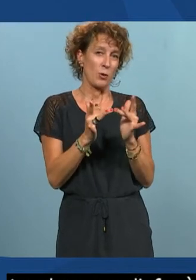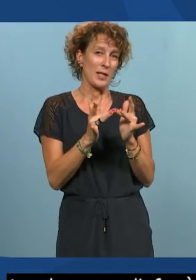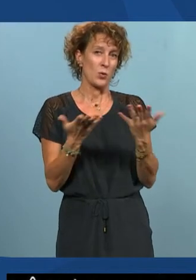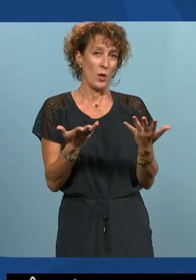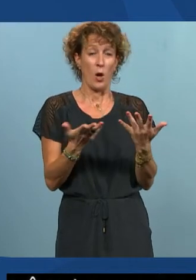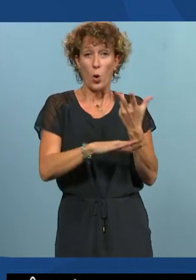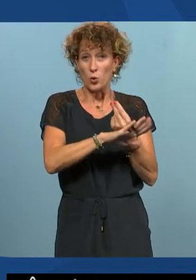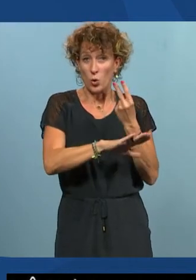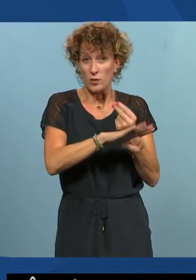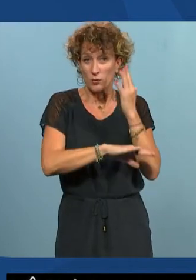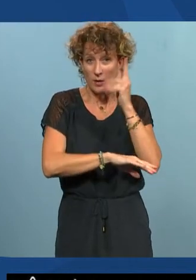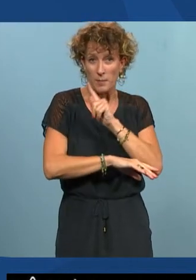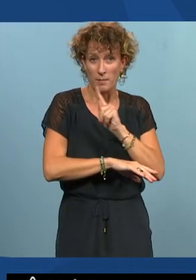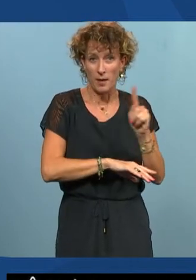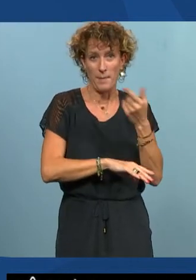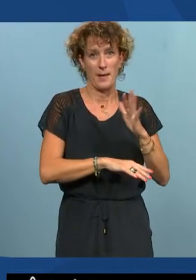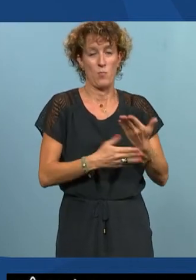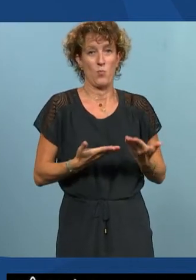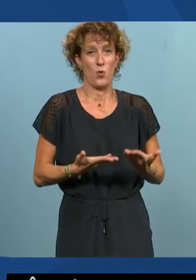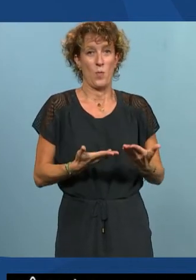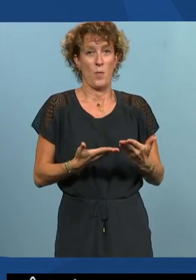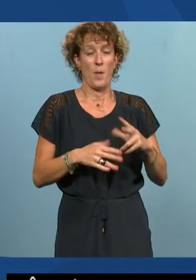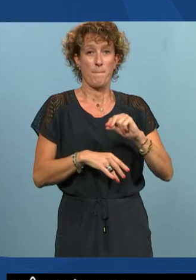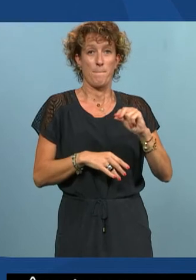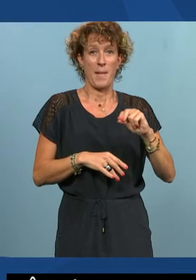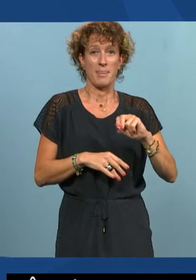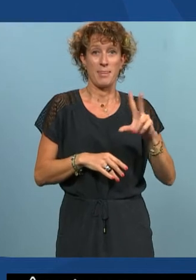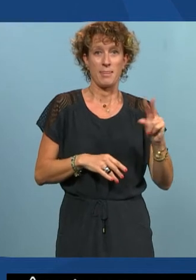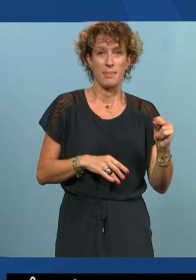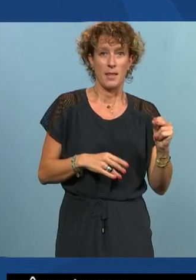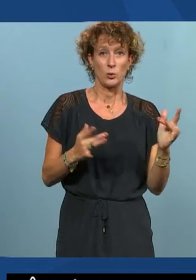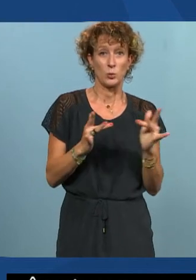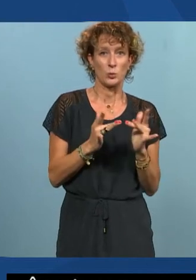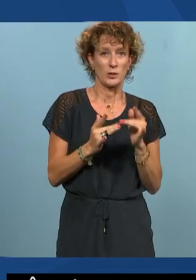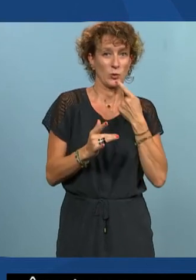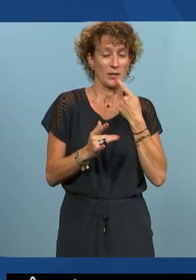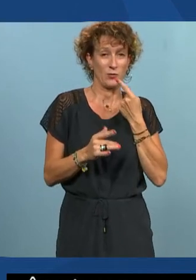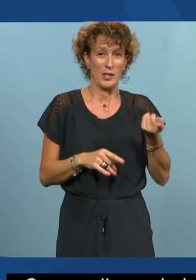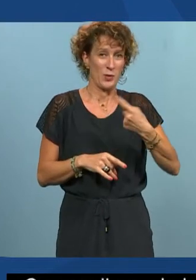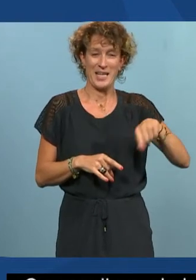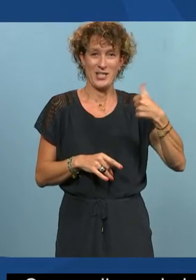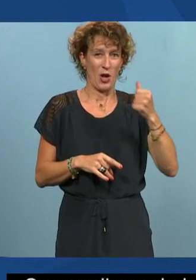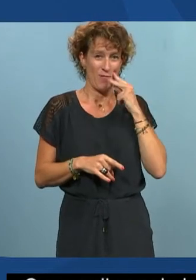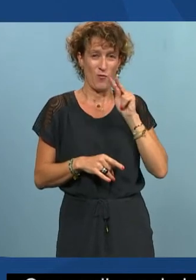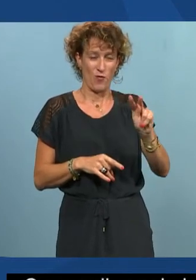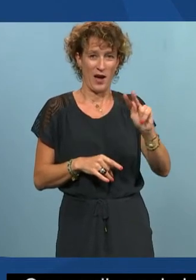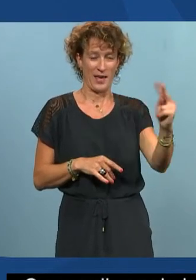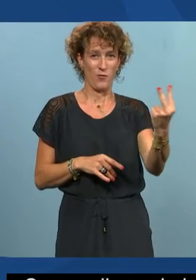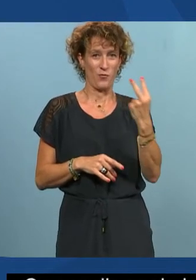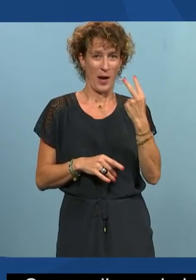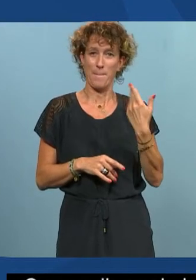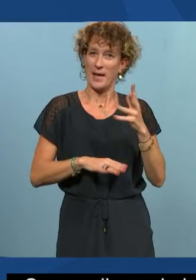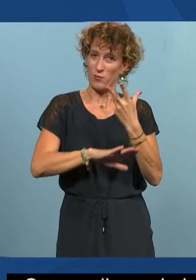enregistre, donc ne vous inquiétez pas, mais pour l'instant, on est en panne de connexion, c'est-à-dire qu'on est les seuls à nous voir et à vous voir. Mais nous